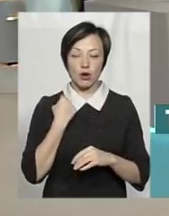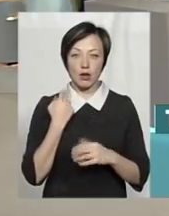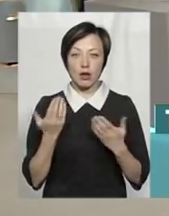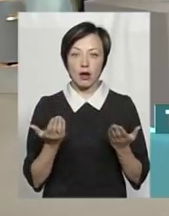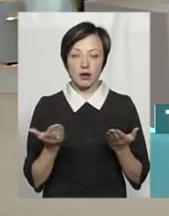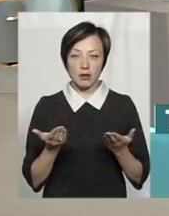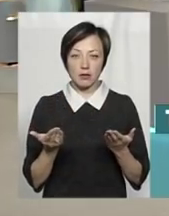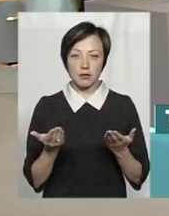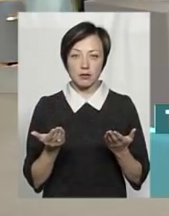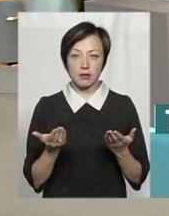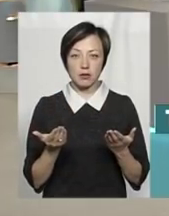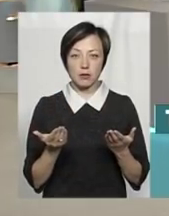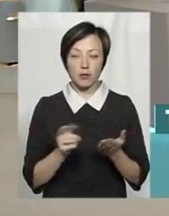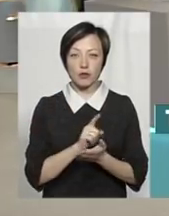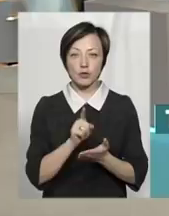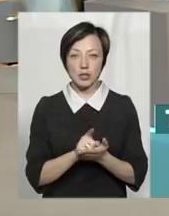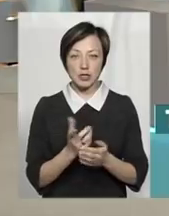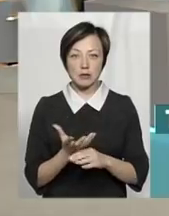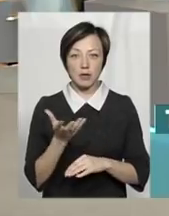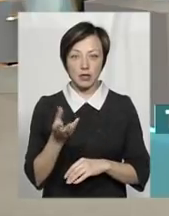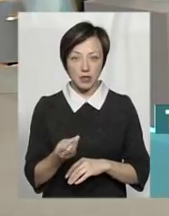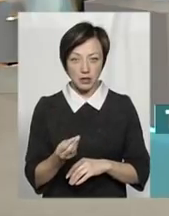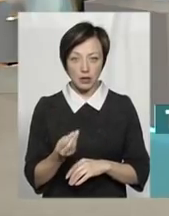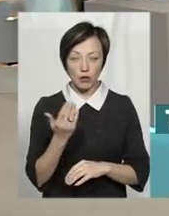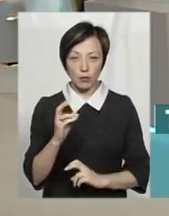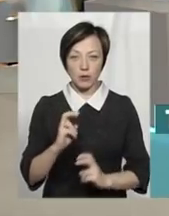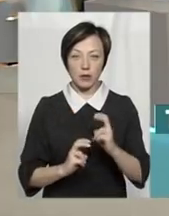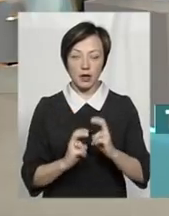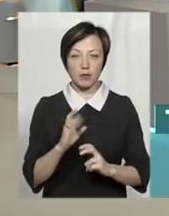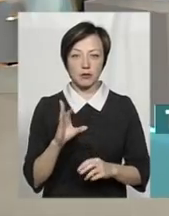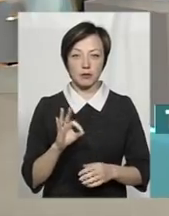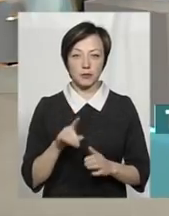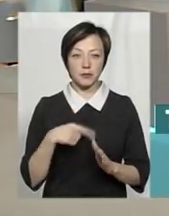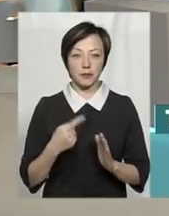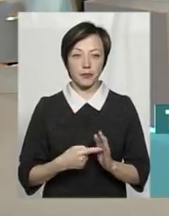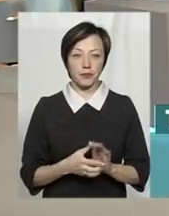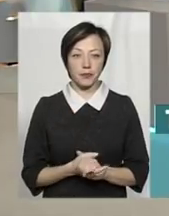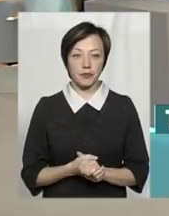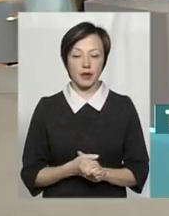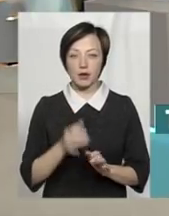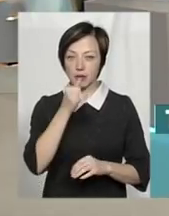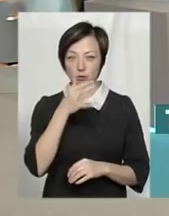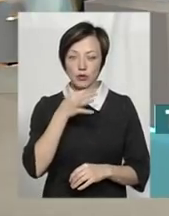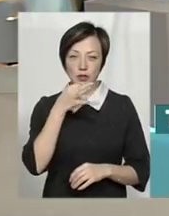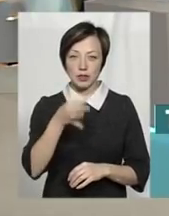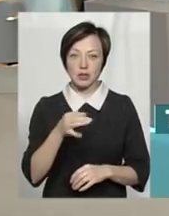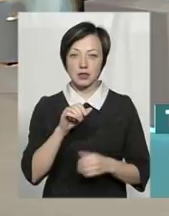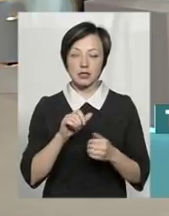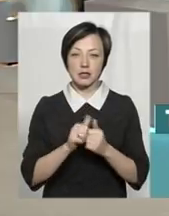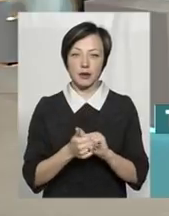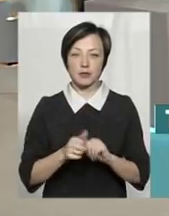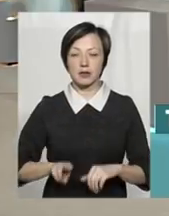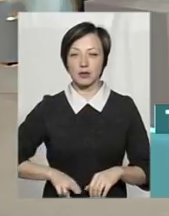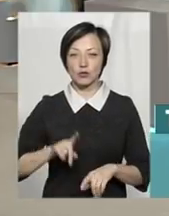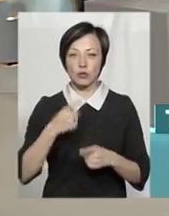повинні сплатити його підприємство? Ні, я не можу за нього стверджувати,